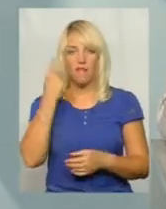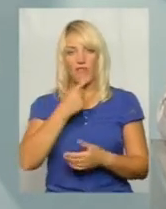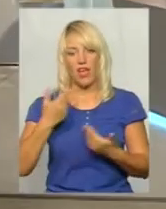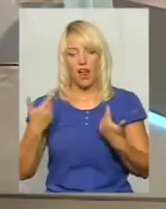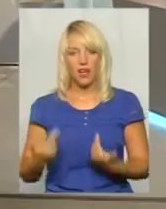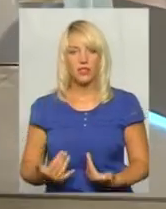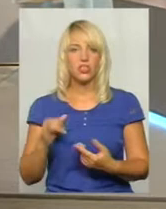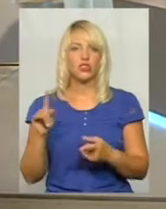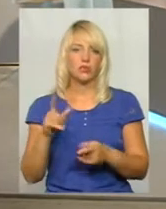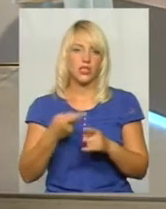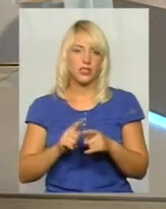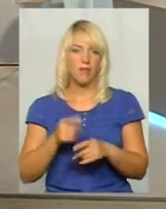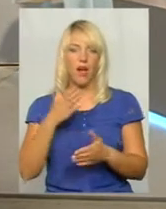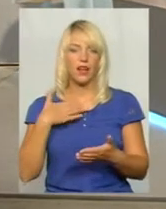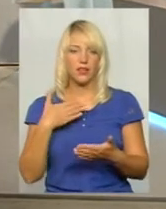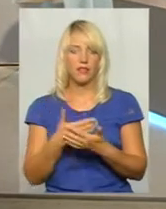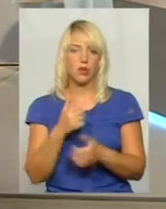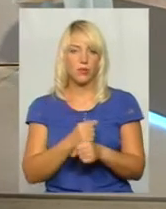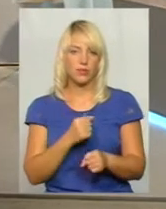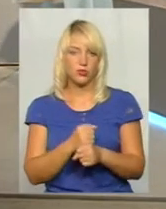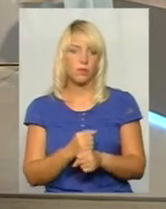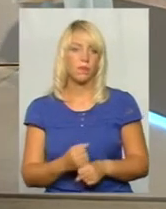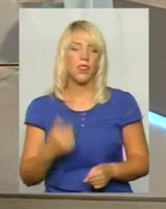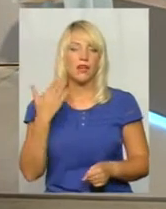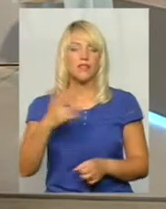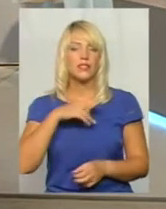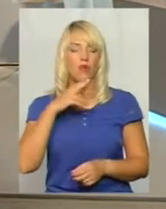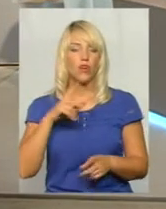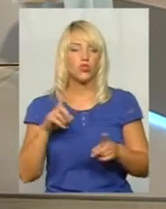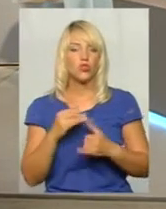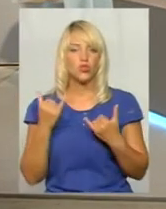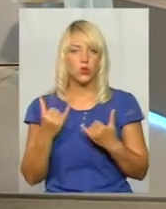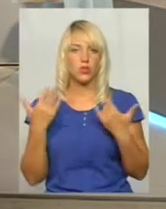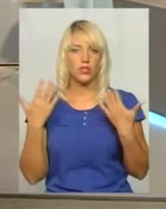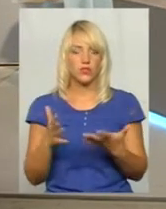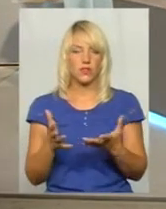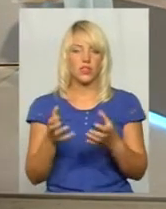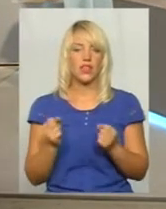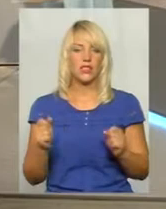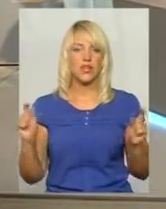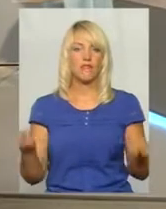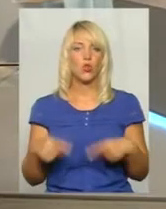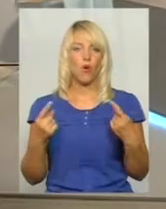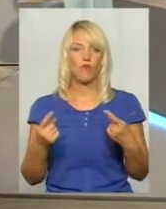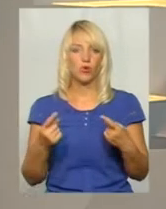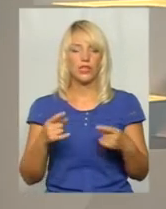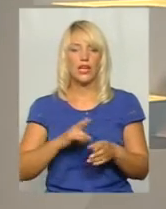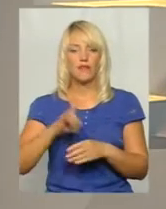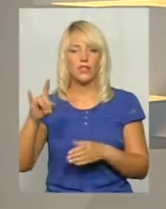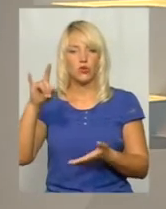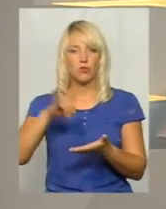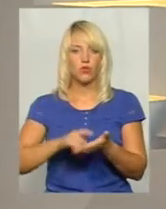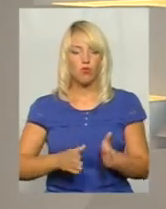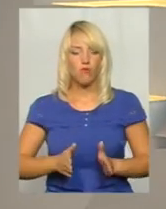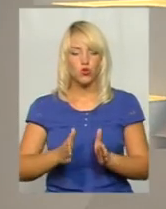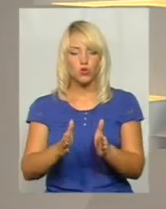сьогодні і активно на цей працюємо. А ви зауважували, що сьогодні вже взялись відновлювати злітно-посадкову смугу. Так,